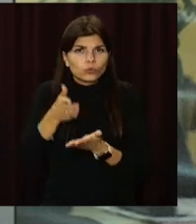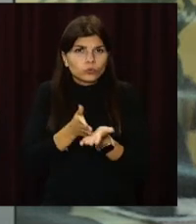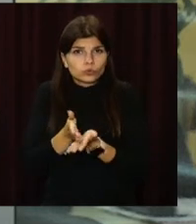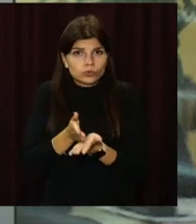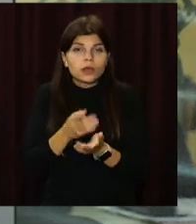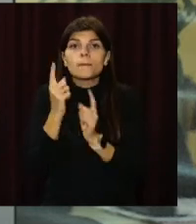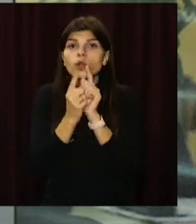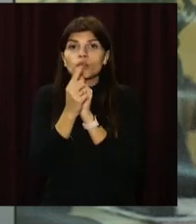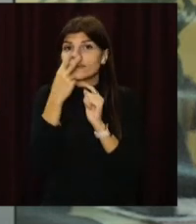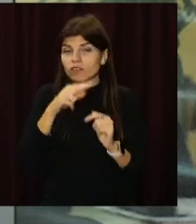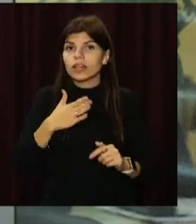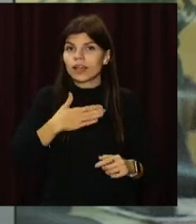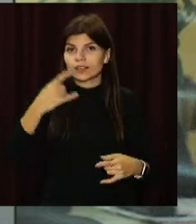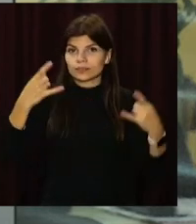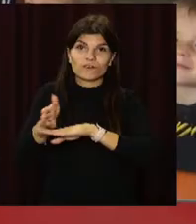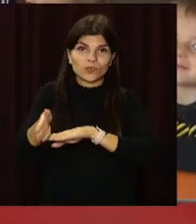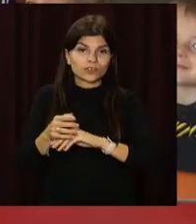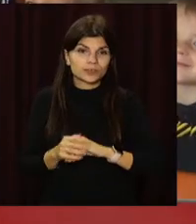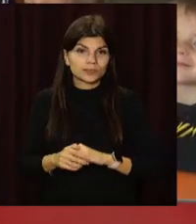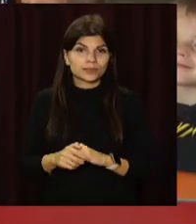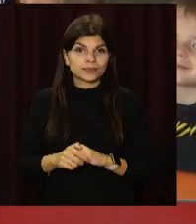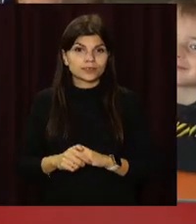Перетворення бачила наша Анастасія Вільхова.